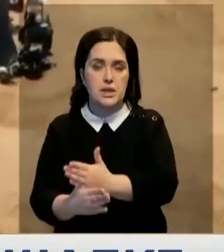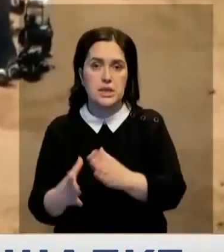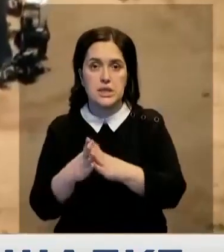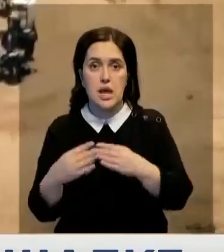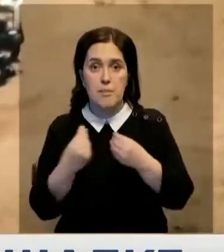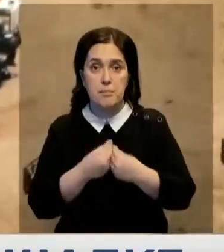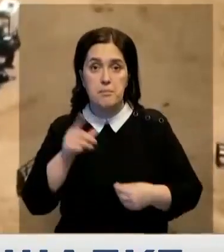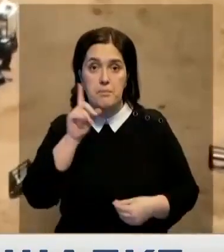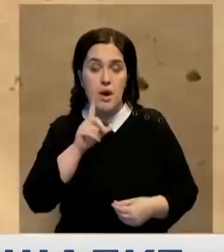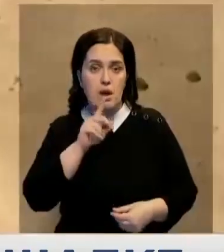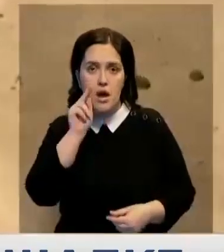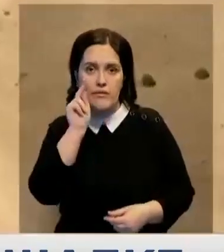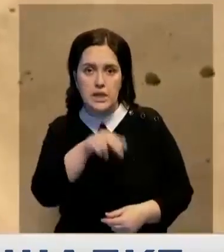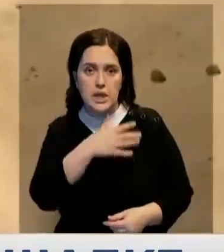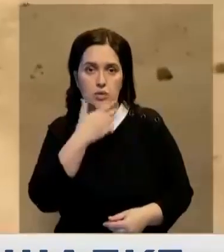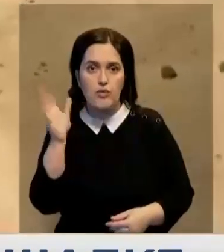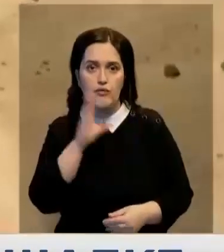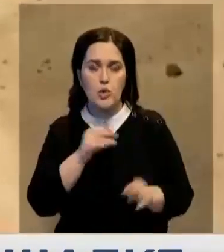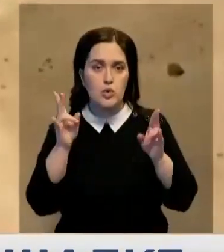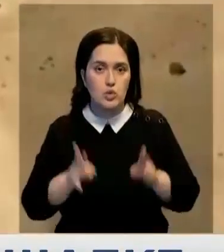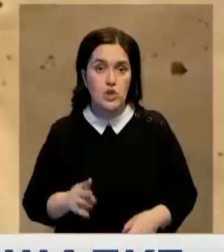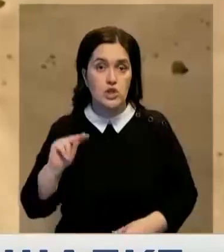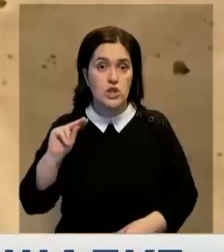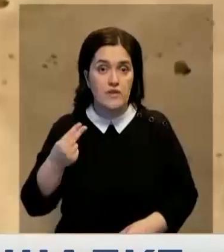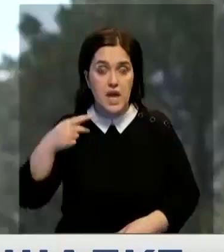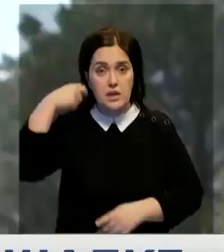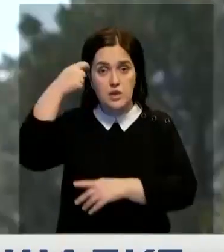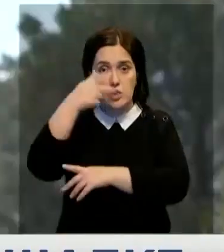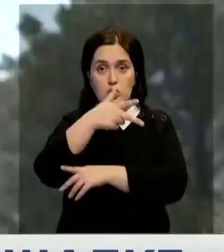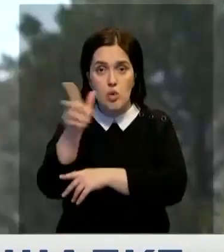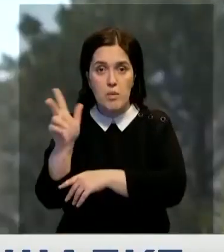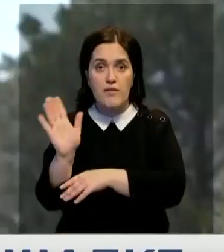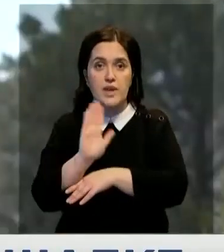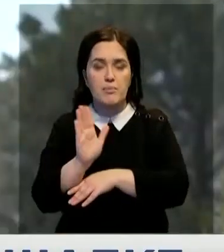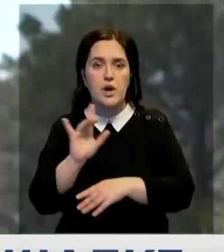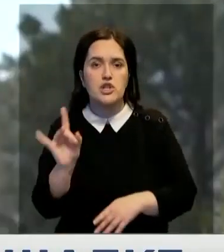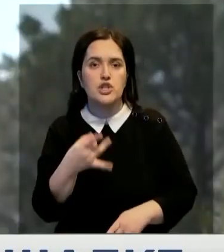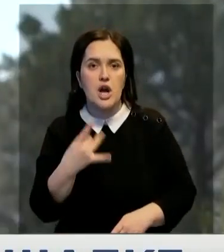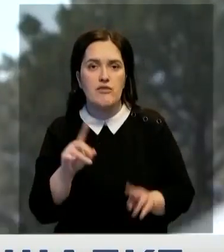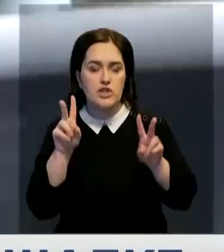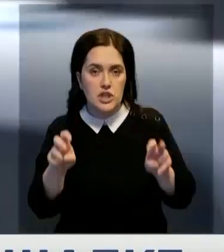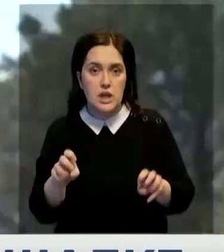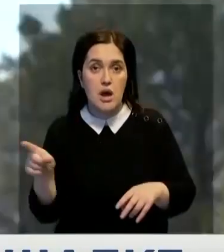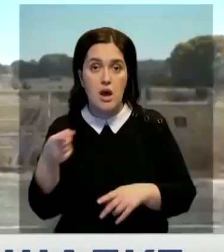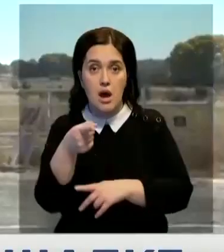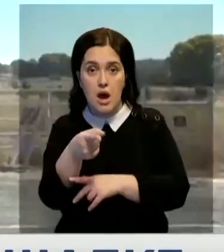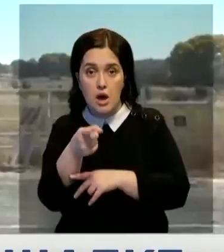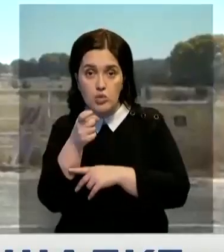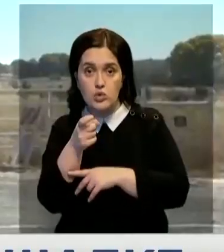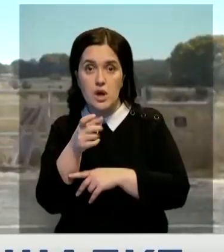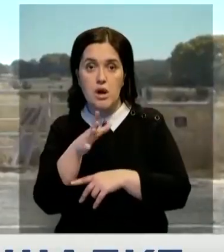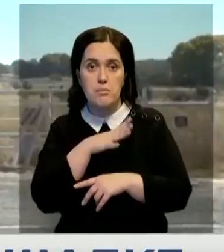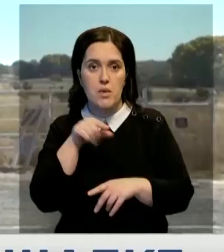Болдуина не выдвинули обвинение. Все случилось в четверг на съемках фильма «Ржавчина». Оказалось, что оружие, из которого произвели